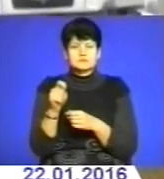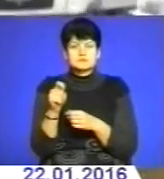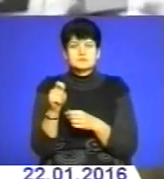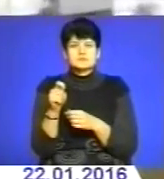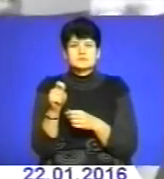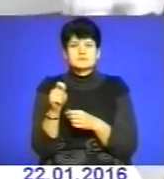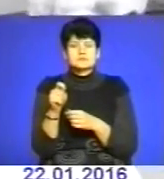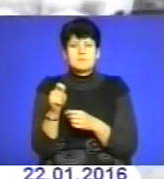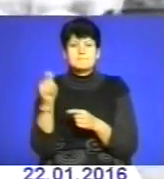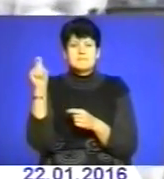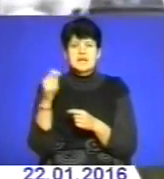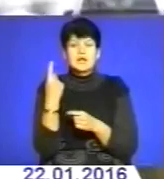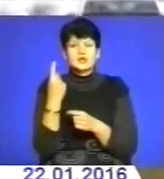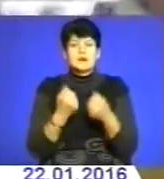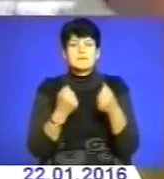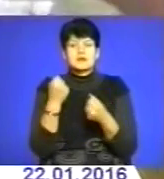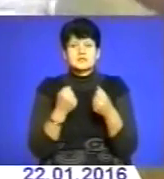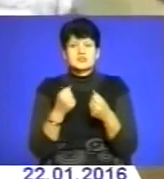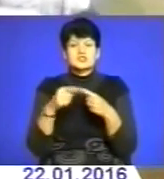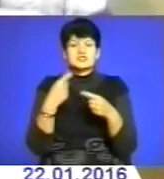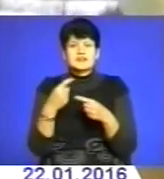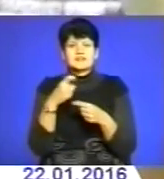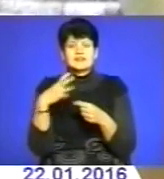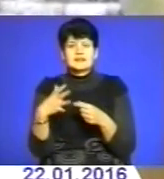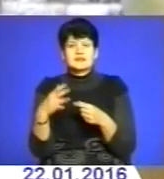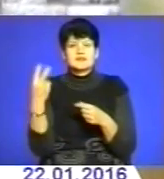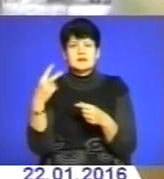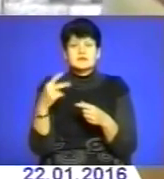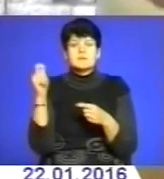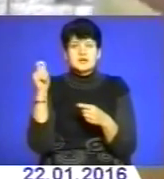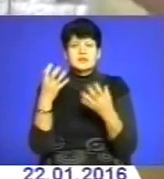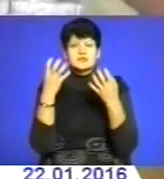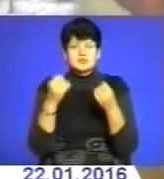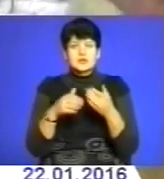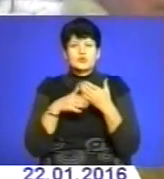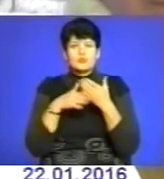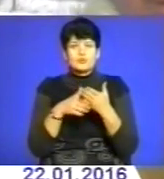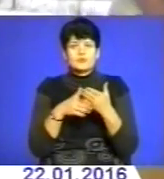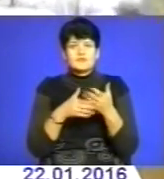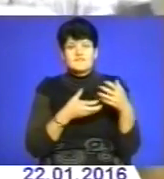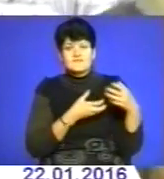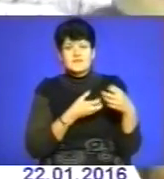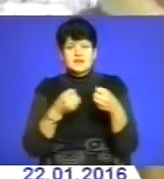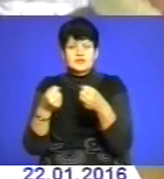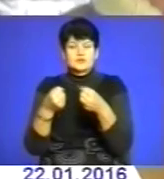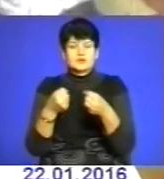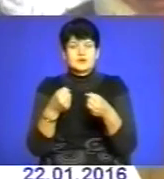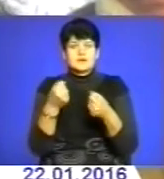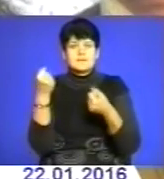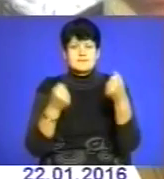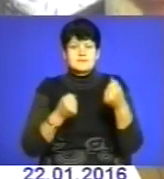Але приїхала одна машина за хвилин 20, другий за півгодини вже за ними під'їхали. Так помогли вже общими зусиллями витягнути.